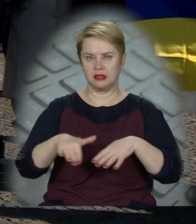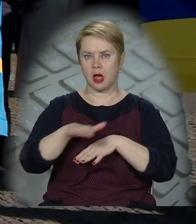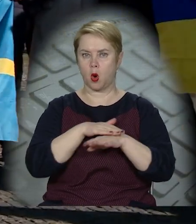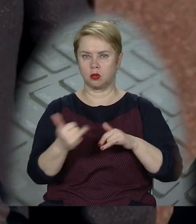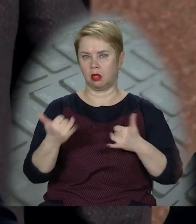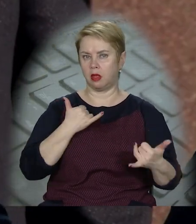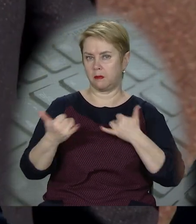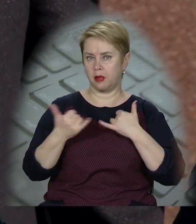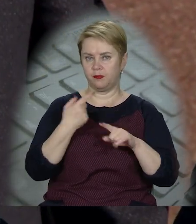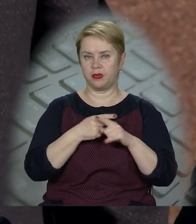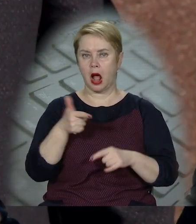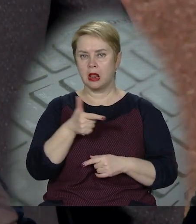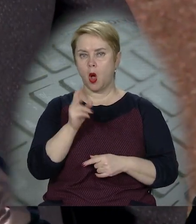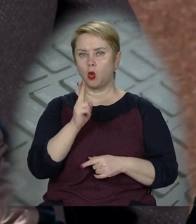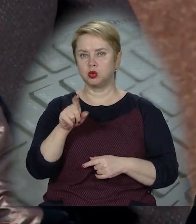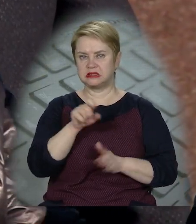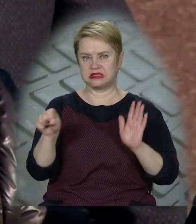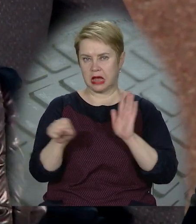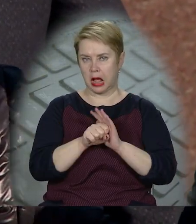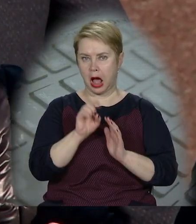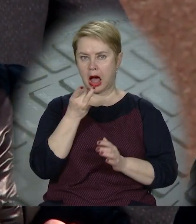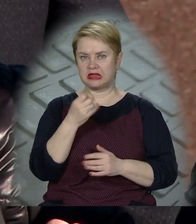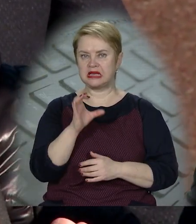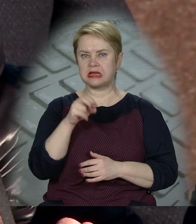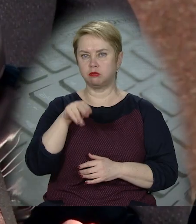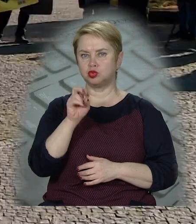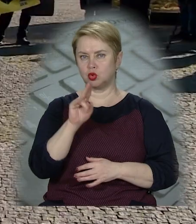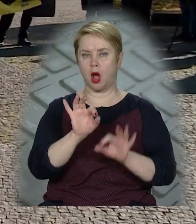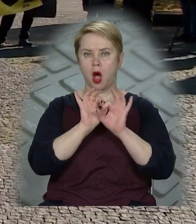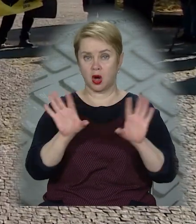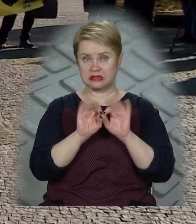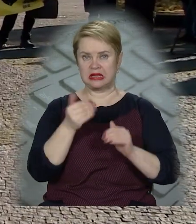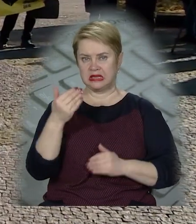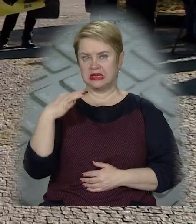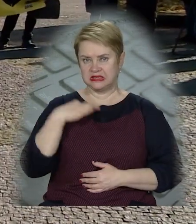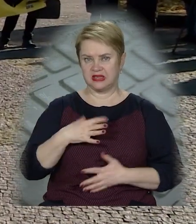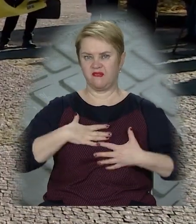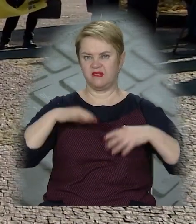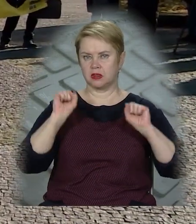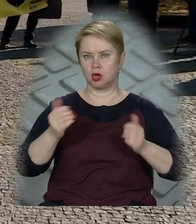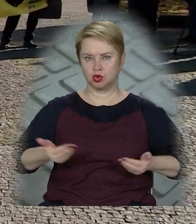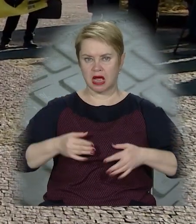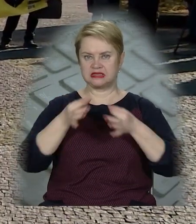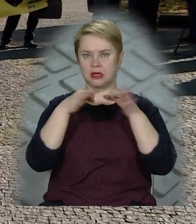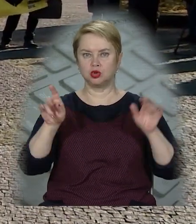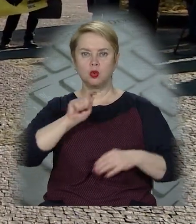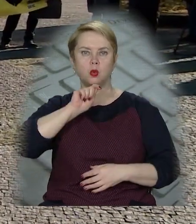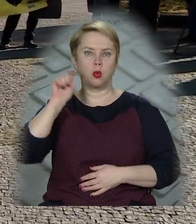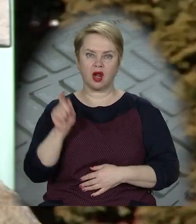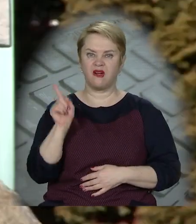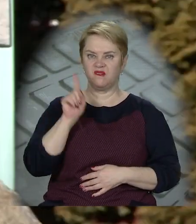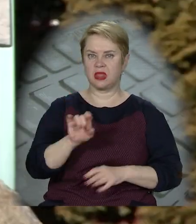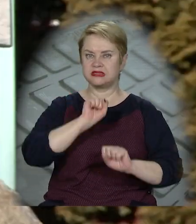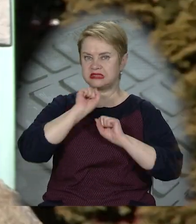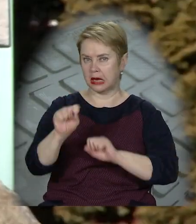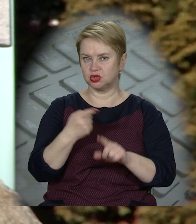дипломатії. Галина Кузьменко – мама загиблого Андрія Савчука. Розповідає, її син віддав життя за незалежність України, і